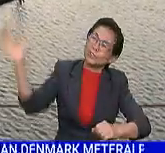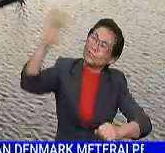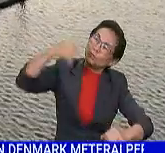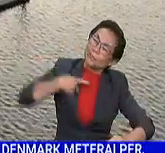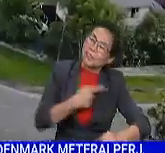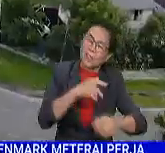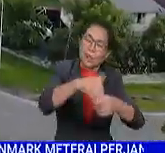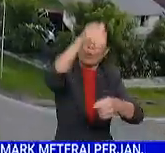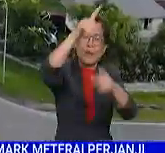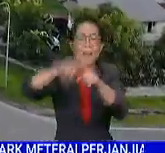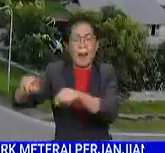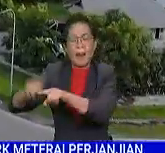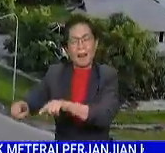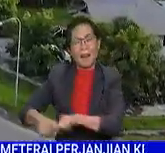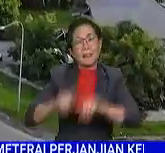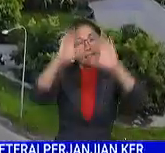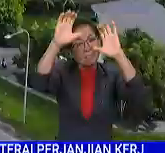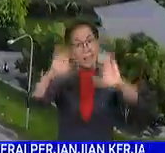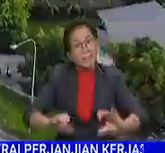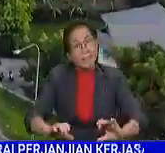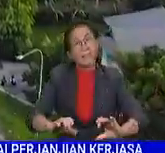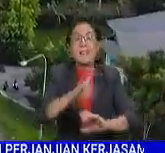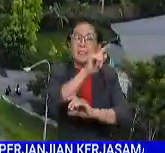Undi melalui pelbagai saluran media.